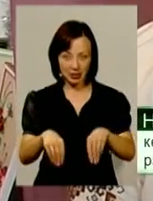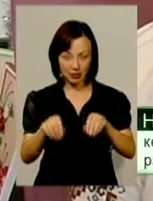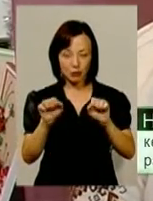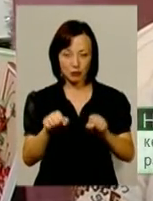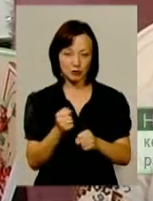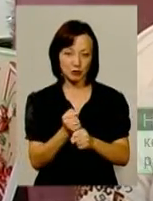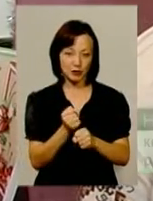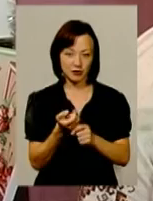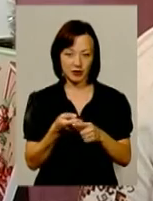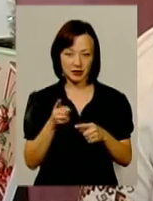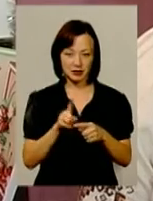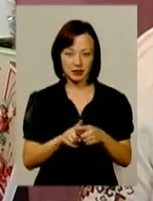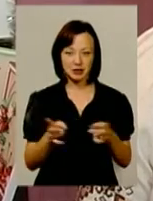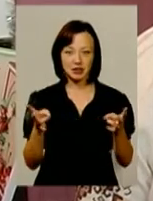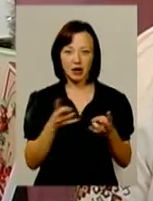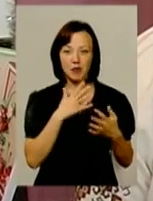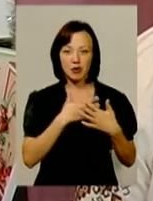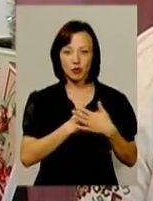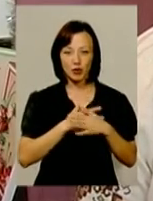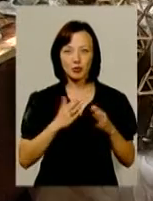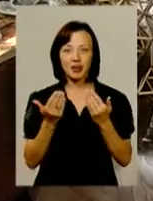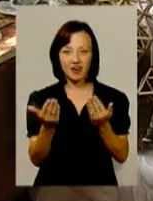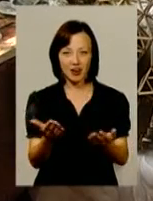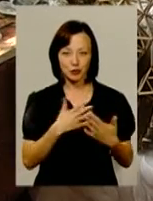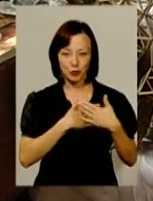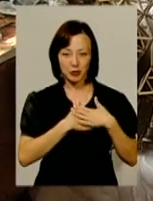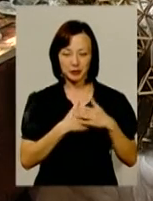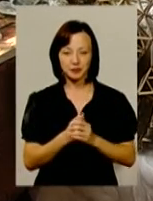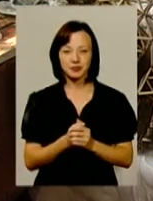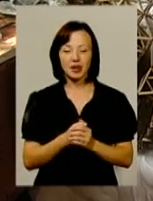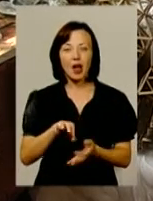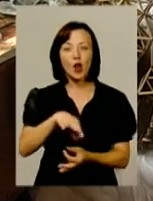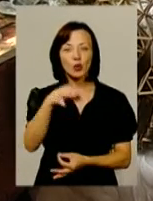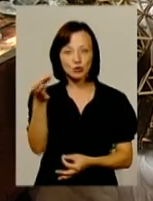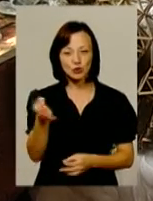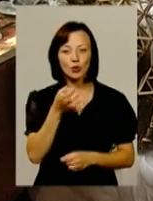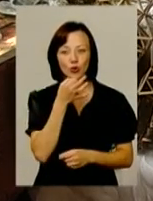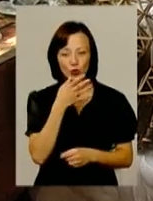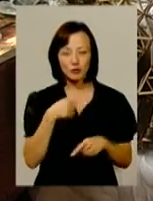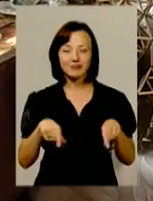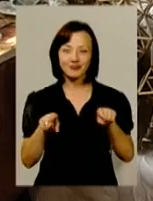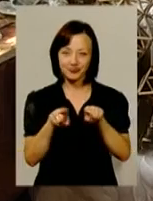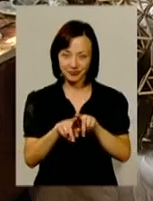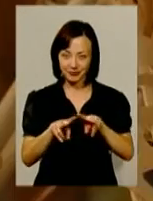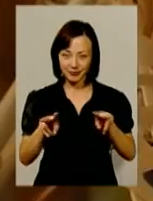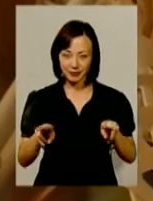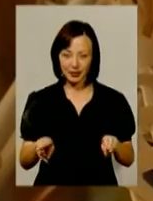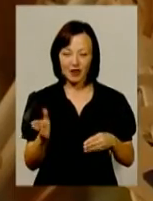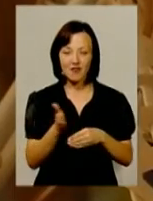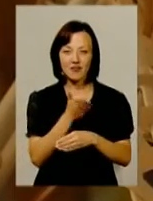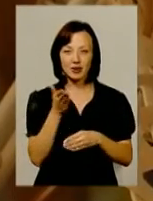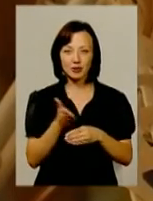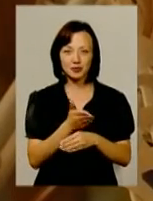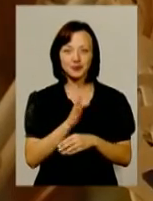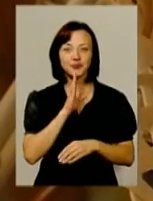працювати з нею. Її треба любити, вона б до вас любити. Лозу майстриня любить, бо та, вочевидь, відповідає взаємністю. Вироби Надії